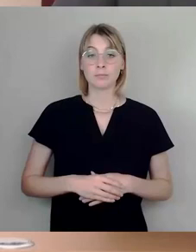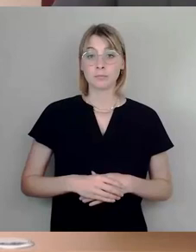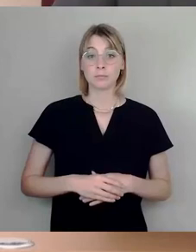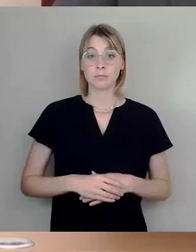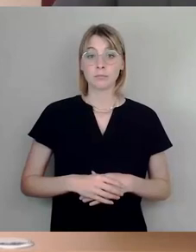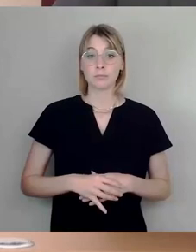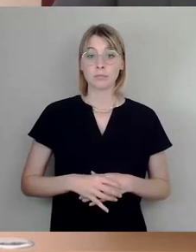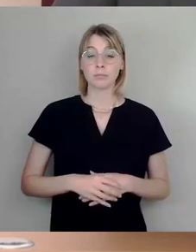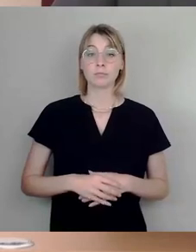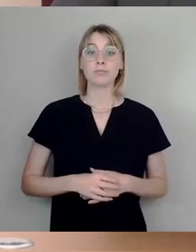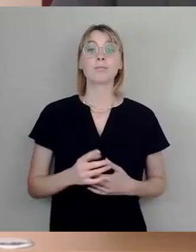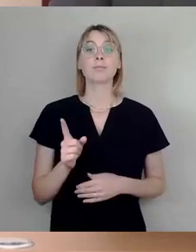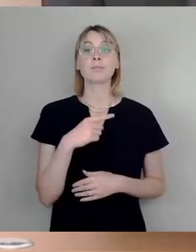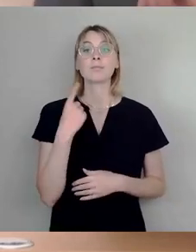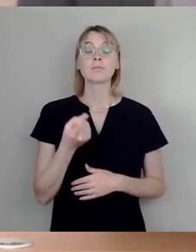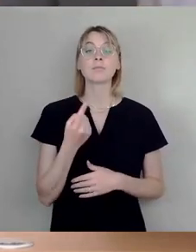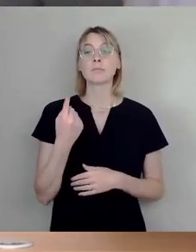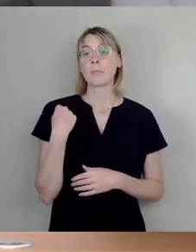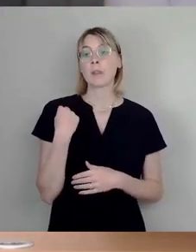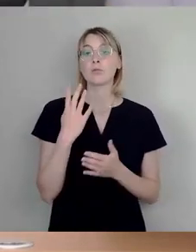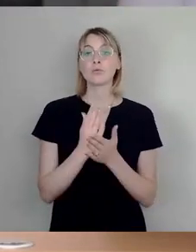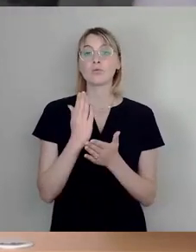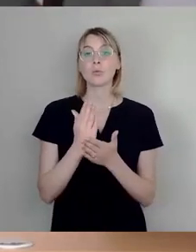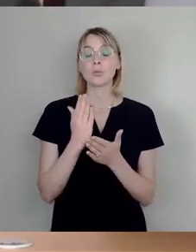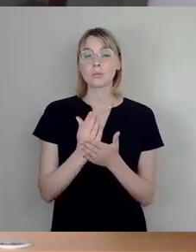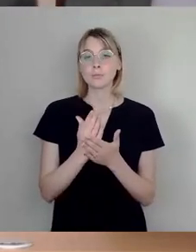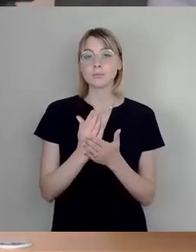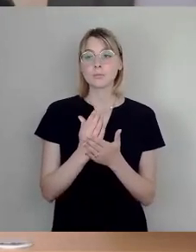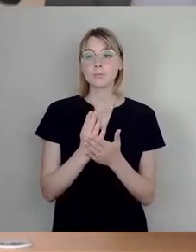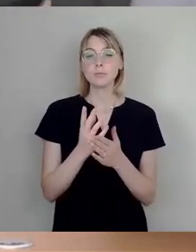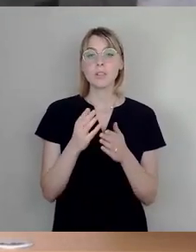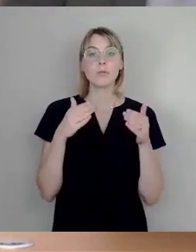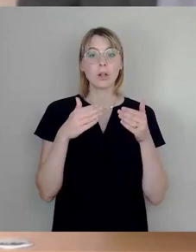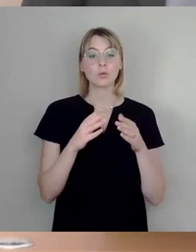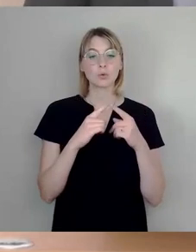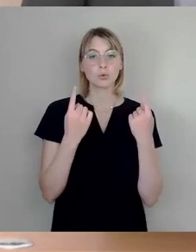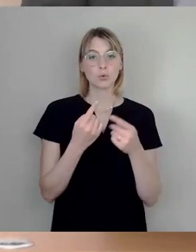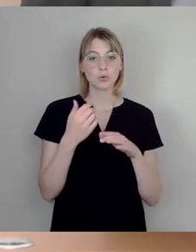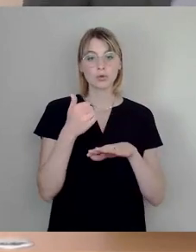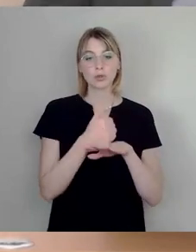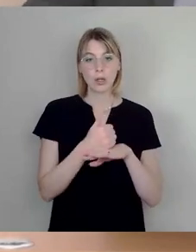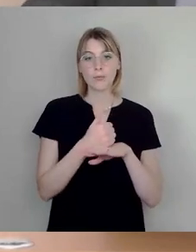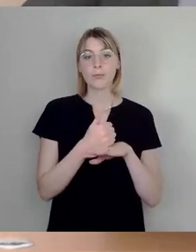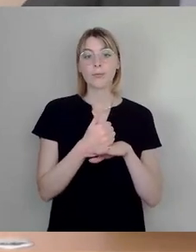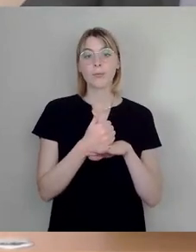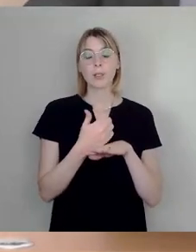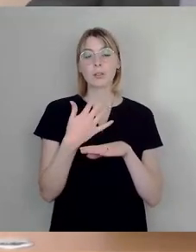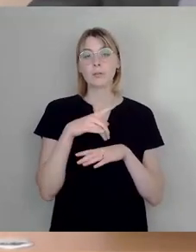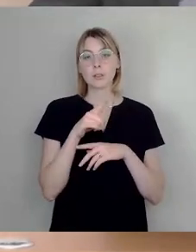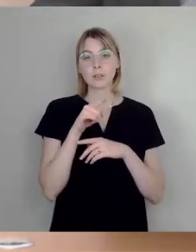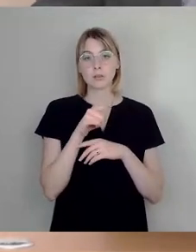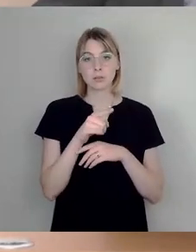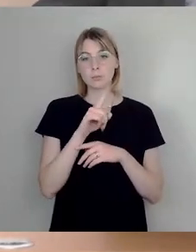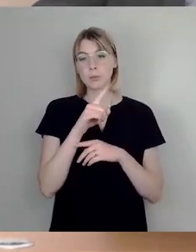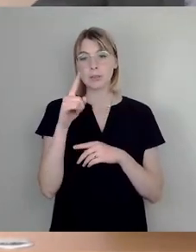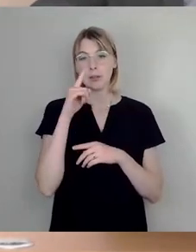Und wir hatten ja vorhin in der Runde der Fraktionschefinnen und Fraktionschefs gesagt, wir gucken mal bis 20 Uhr,